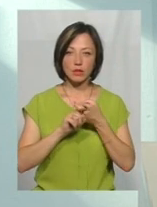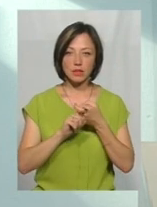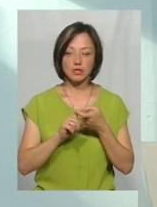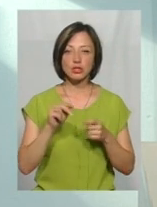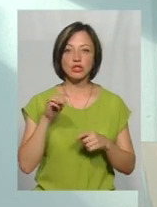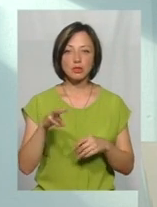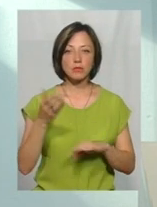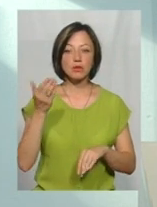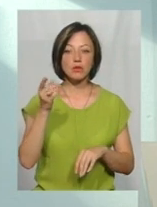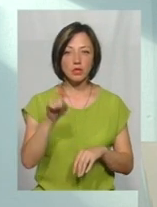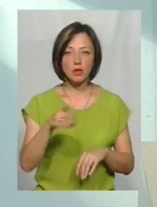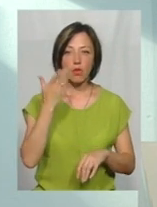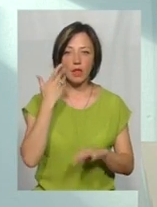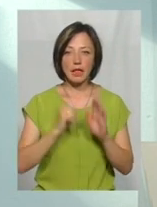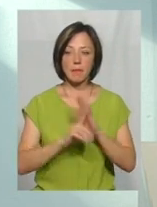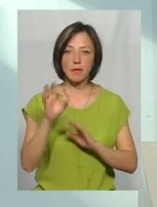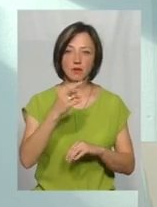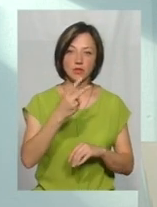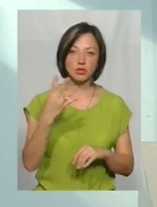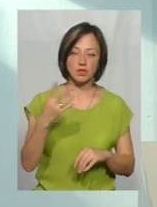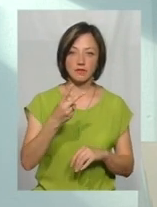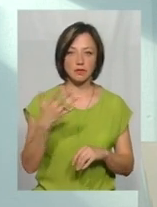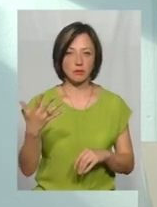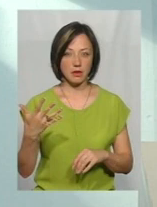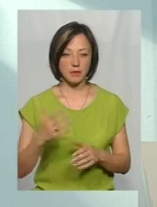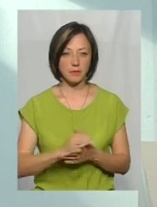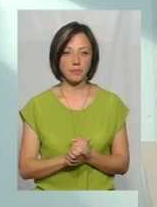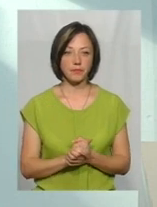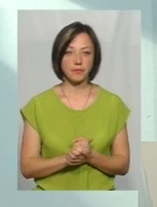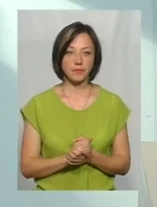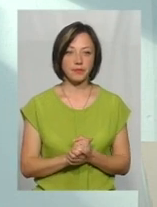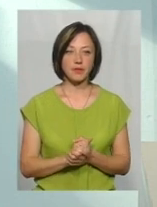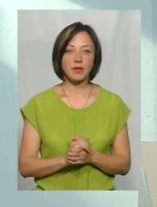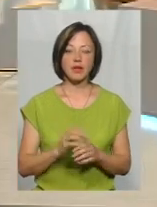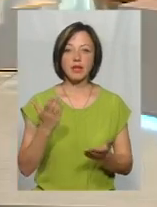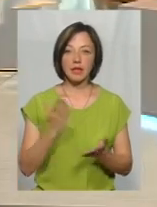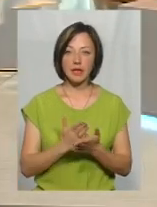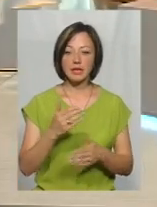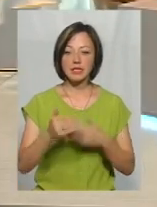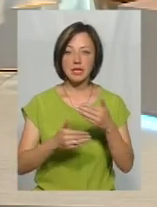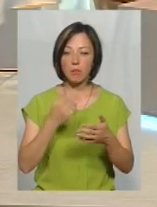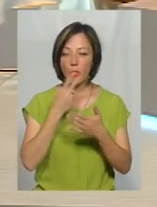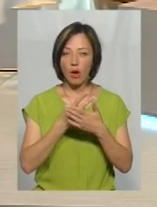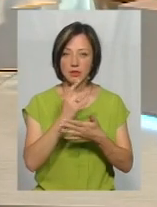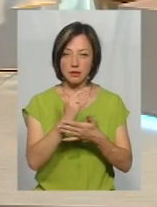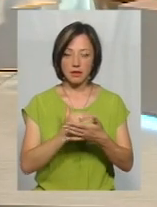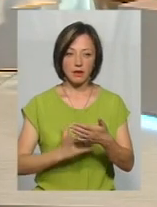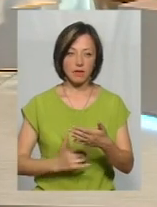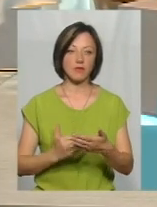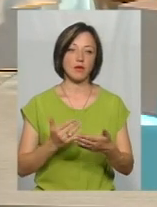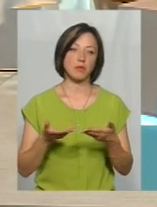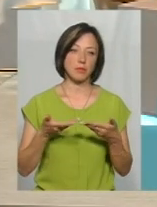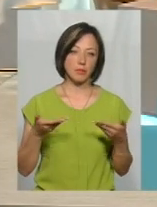тоді, коли температура, наприклад, 24-25. І тут є серія показників, за рахунок яких ми